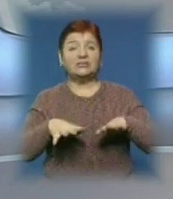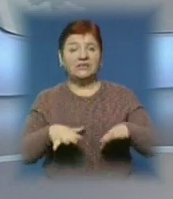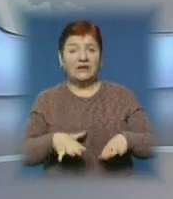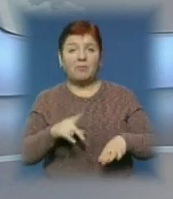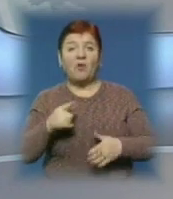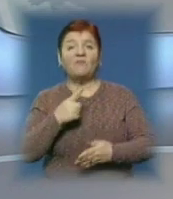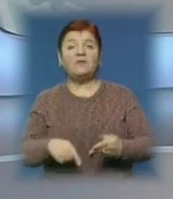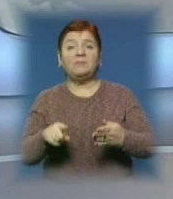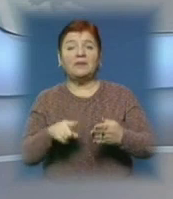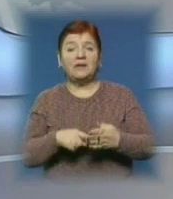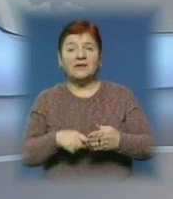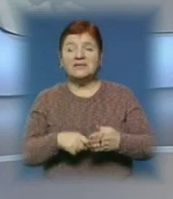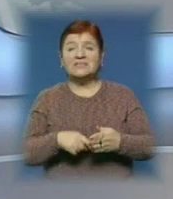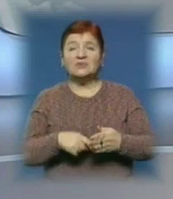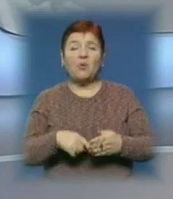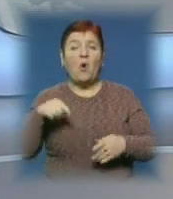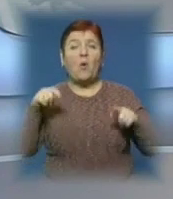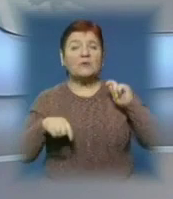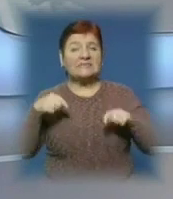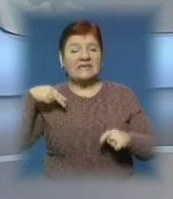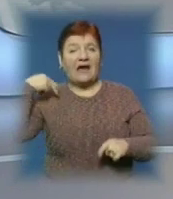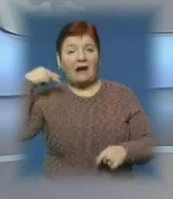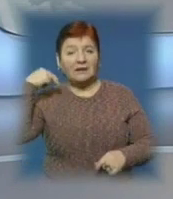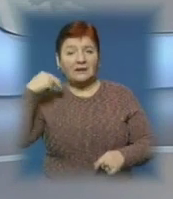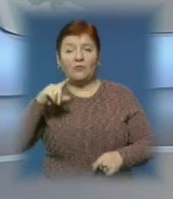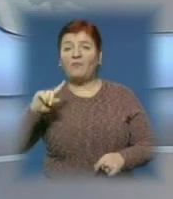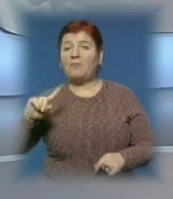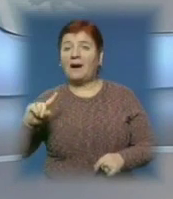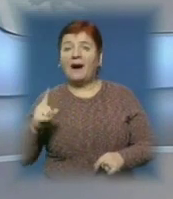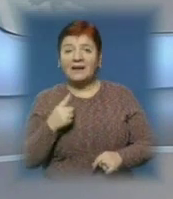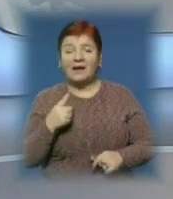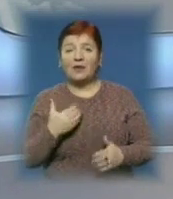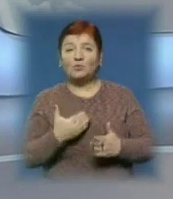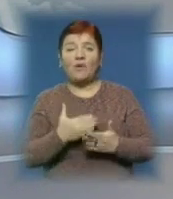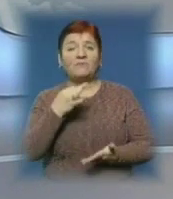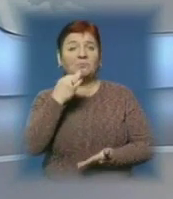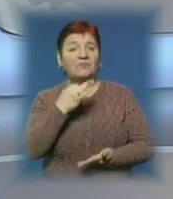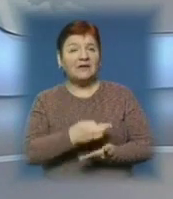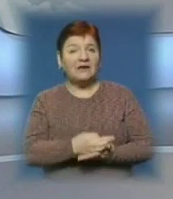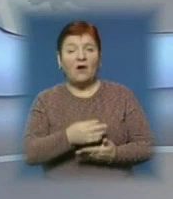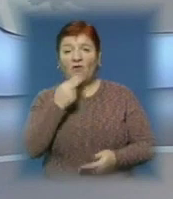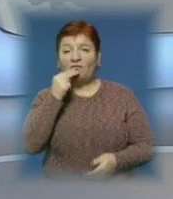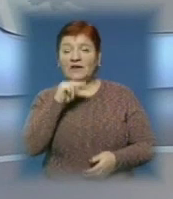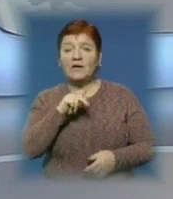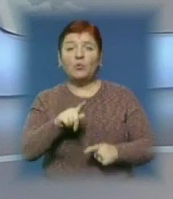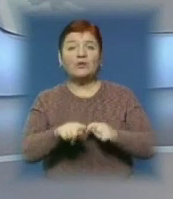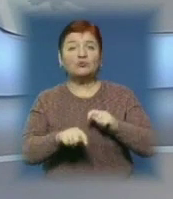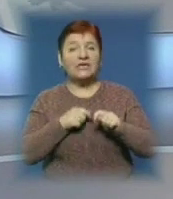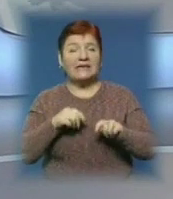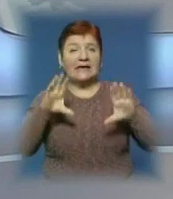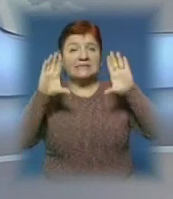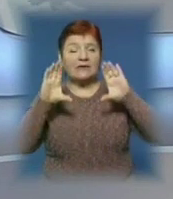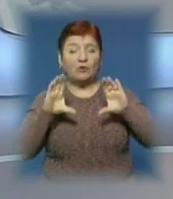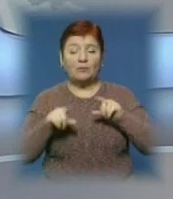про відмін осінніх канікул. Раніше прокуратура вимагала притягнути до відповідальності винних у порушенні закону при